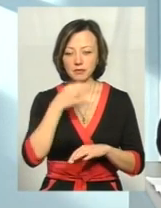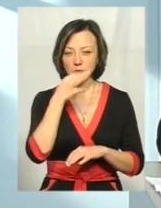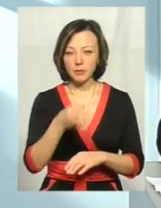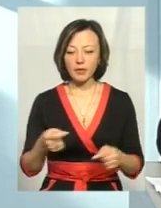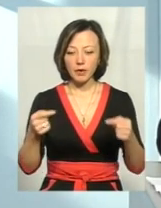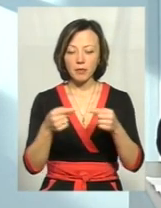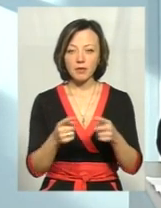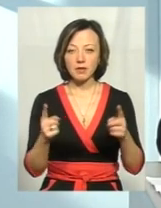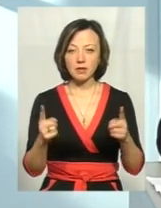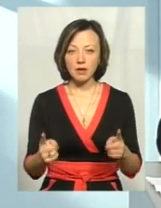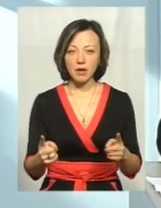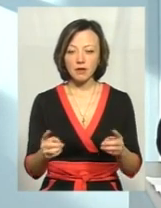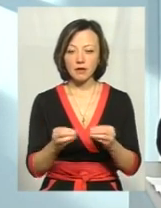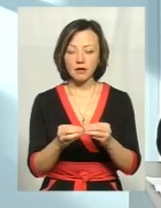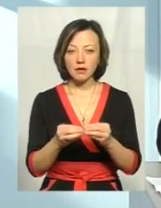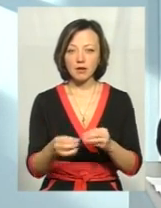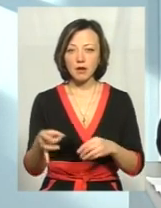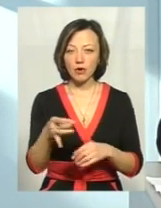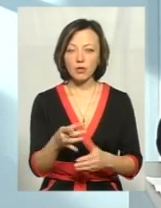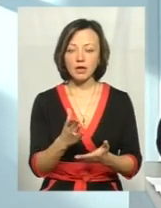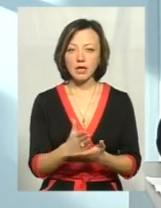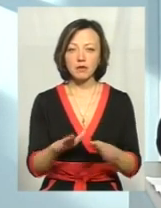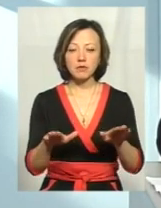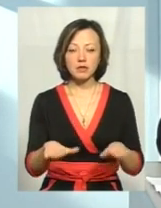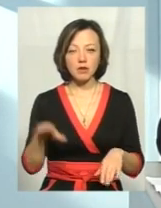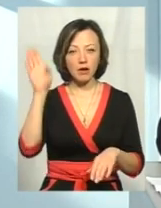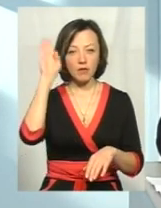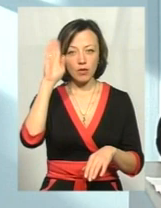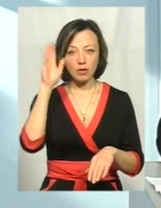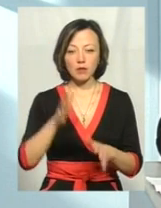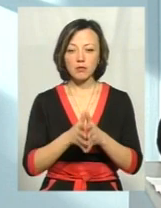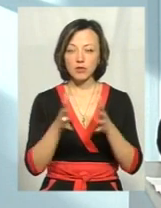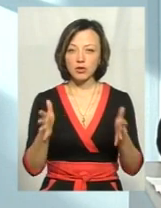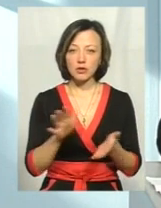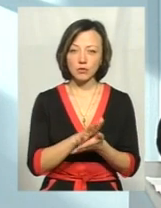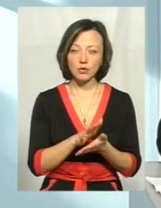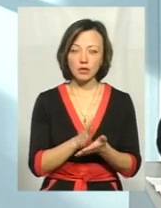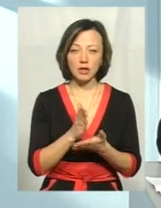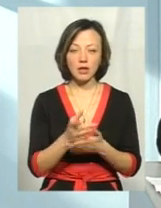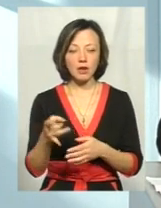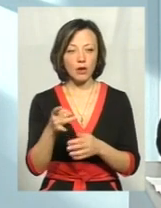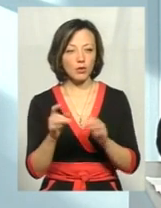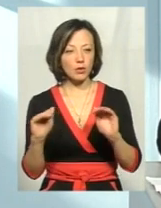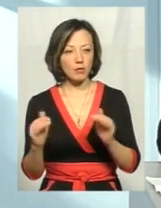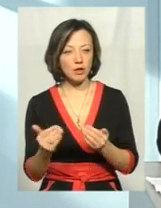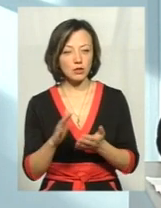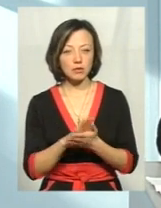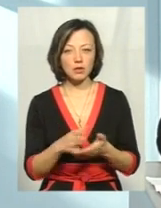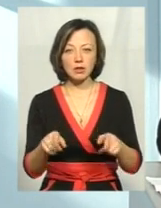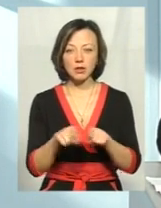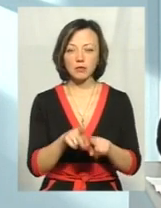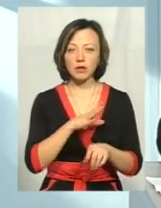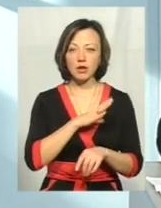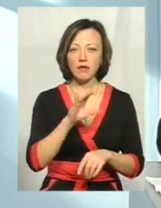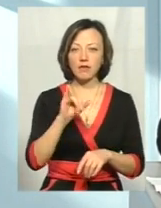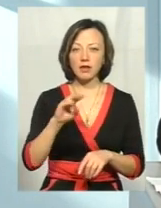навіть вони в одному тому ж районі, є місця, де вода більше забруднена, де менше забруднена. Чомусь так було Вінковецький